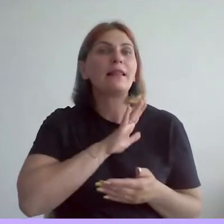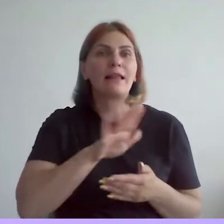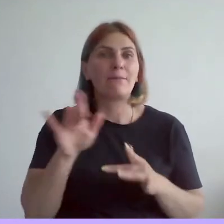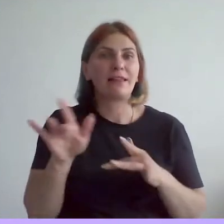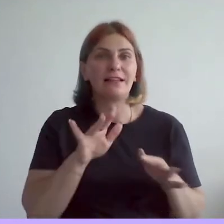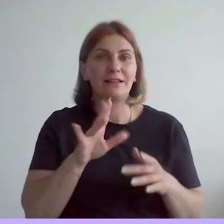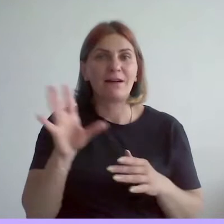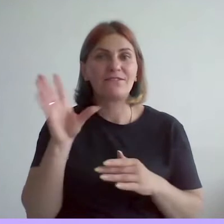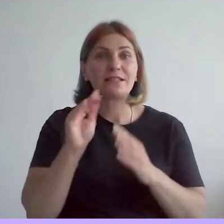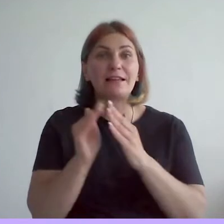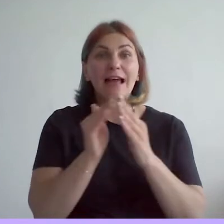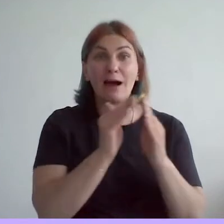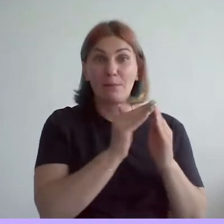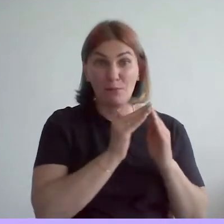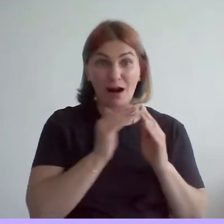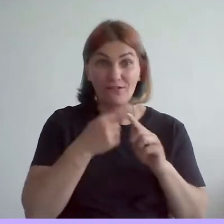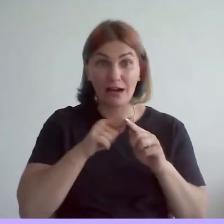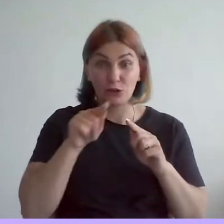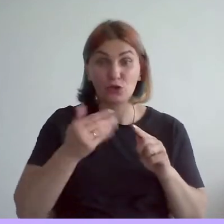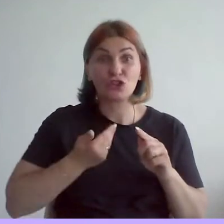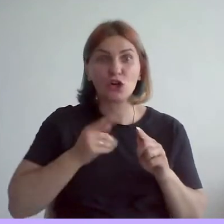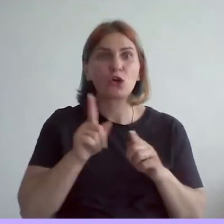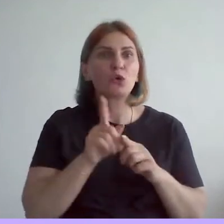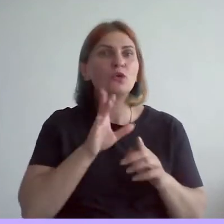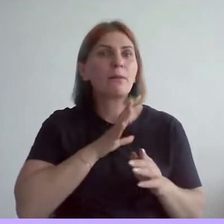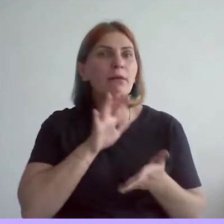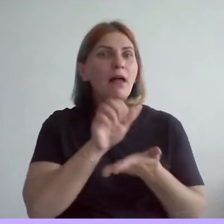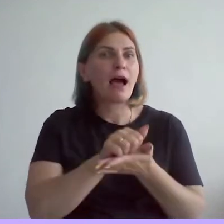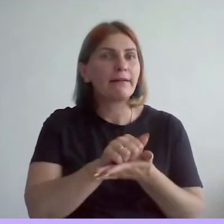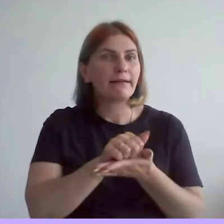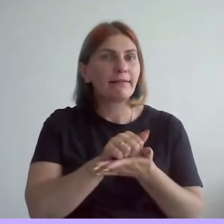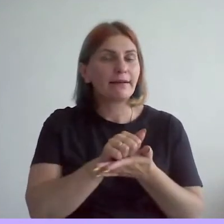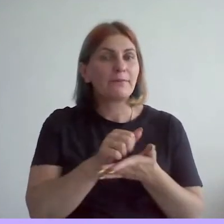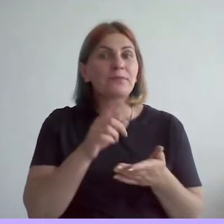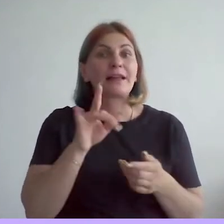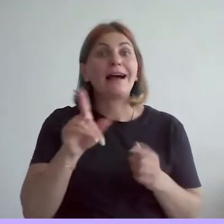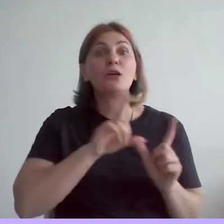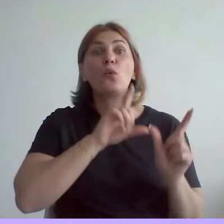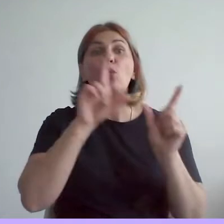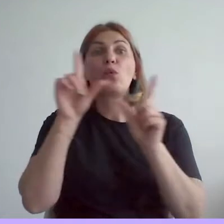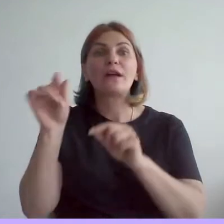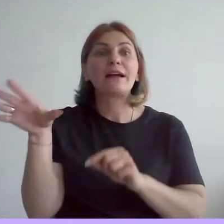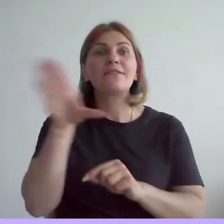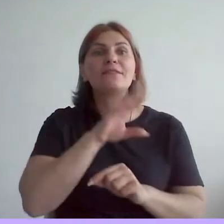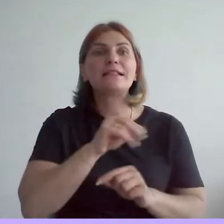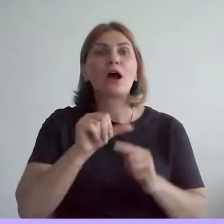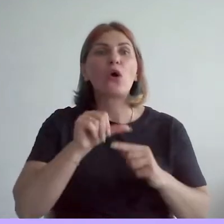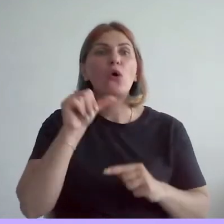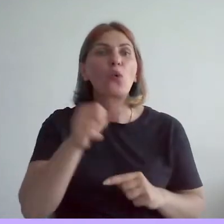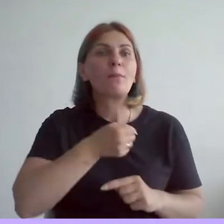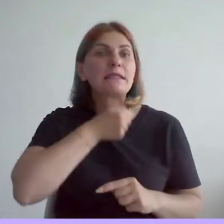дома, в которых они жили, они были тоже арендованы. И, собственно говоря, уехали все, кроме старшего сына, но он тоже